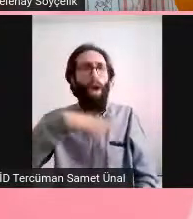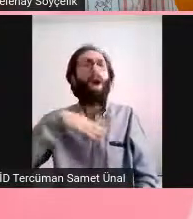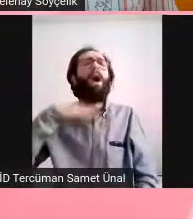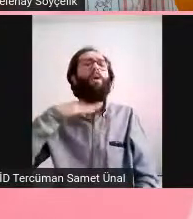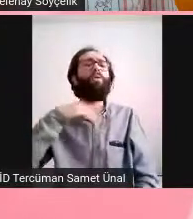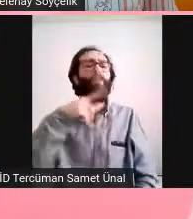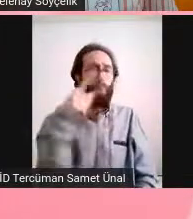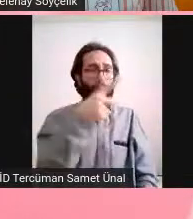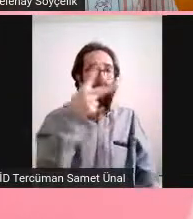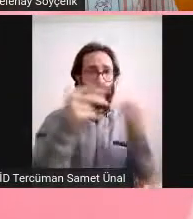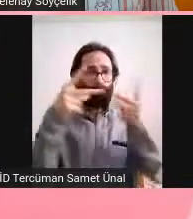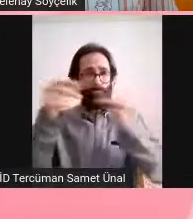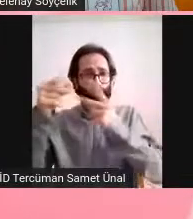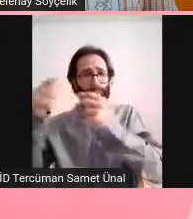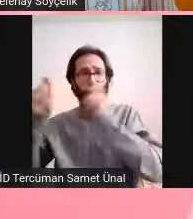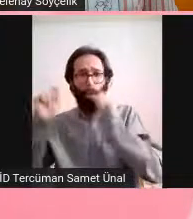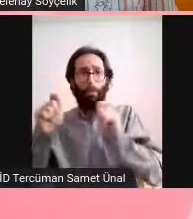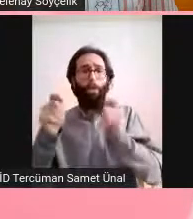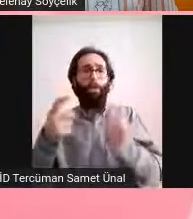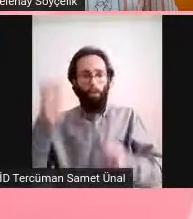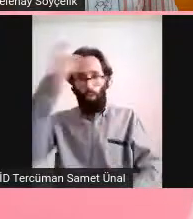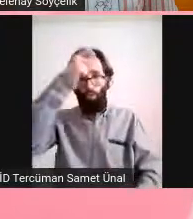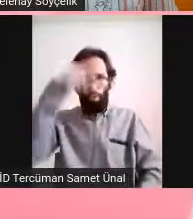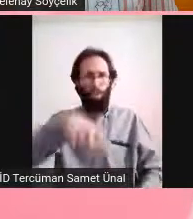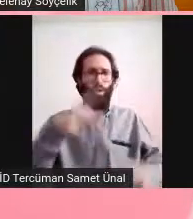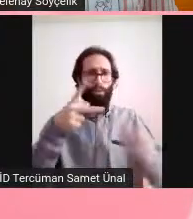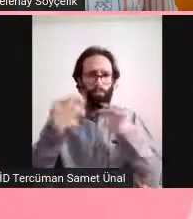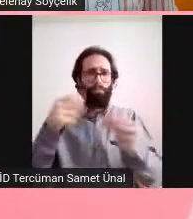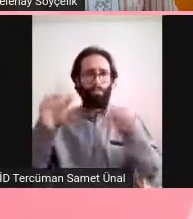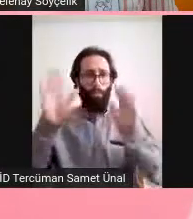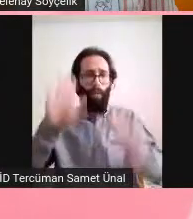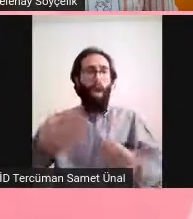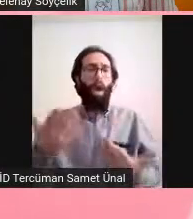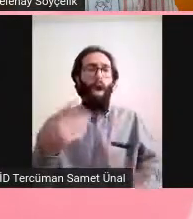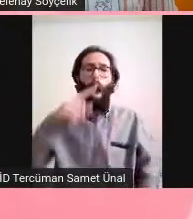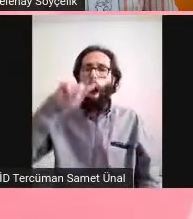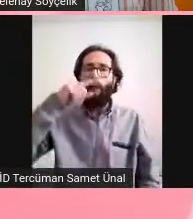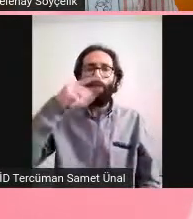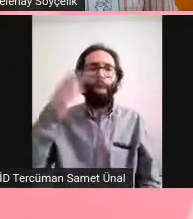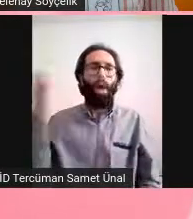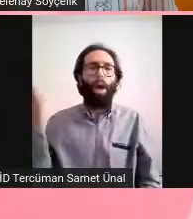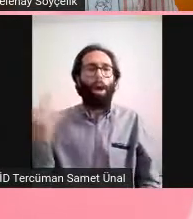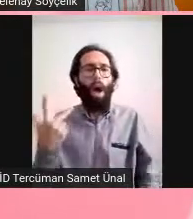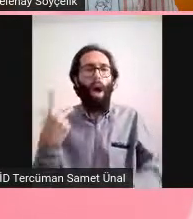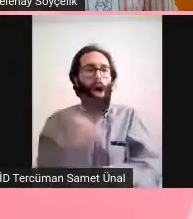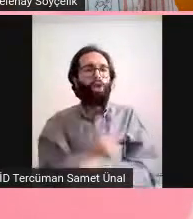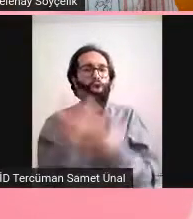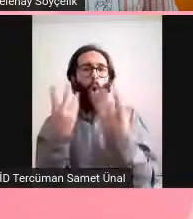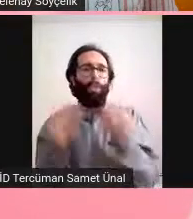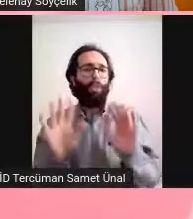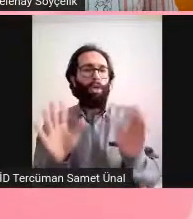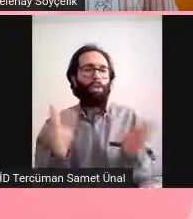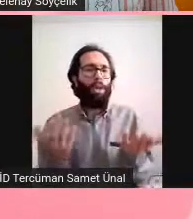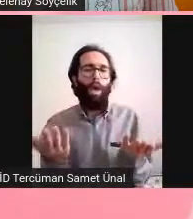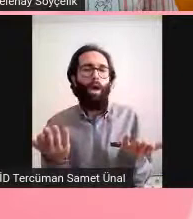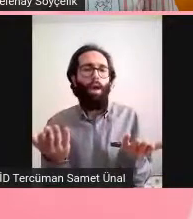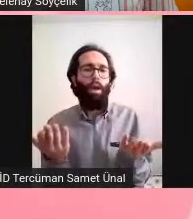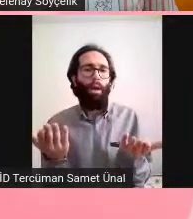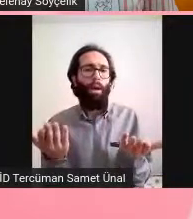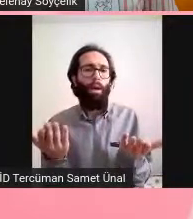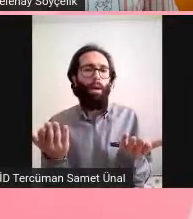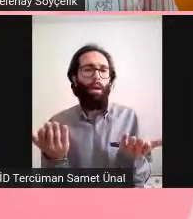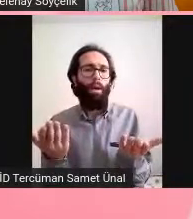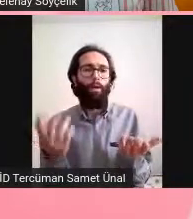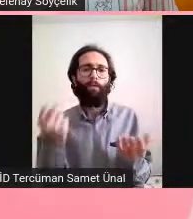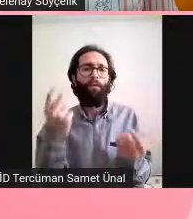aşı. Ama Afrika kıtasına hiç aşı gitmediği sürece yani asla biz bunu atlatamayız.